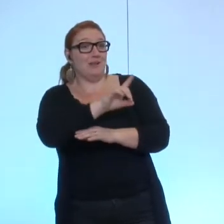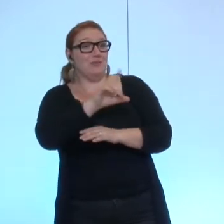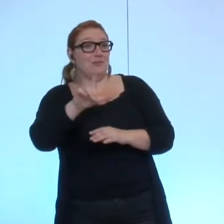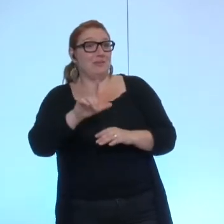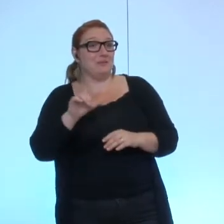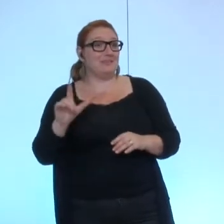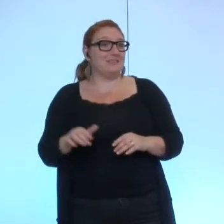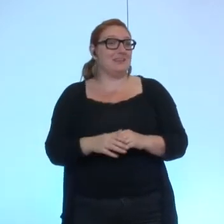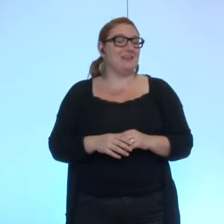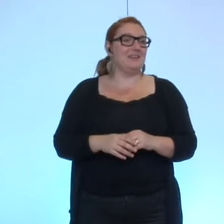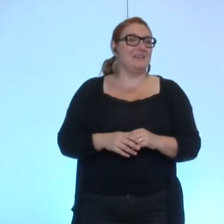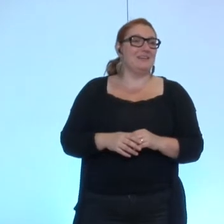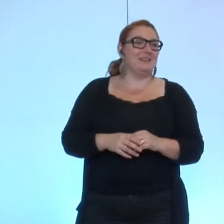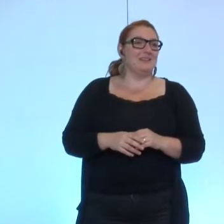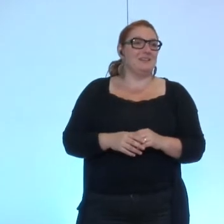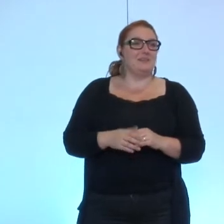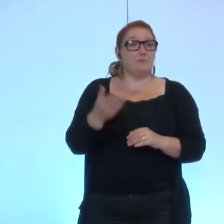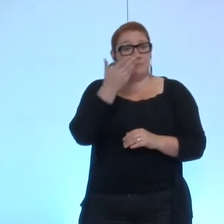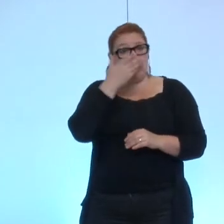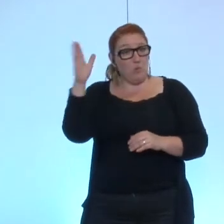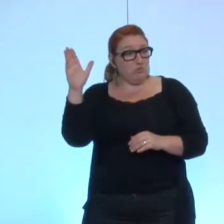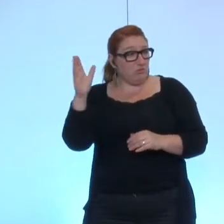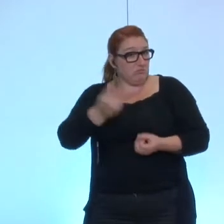il y a-t-il d'autres prises de parole sur cette délibération